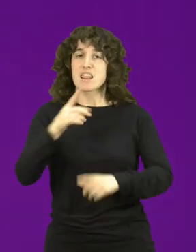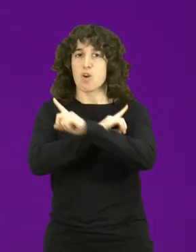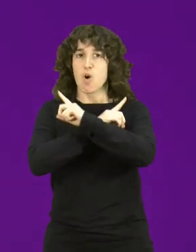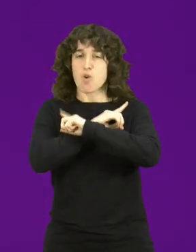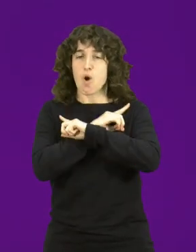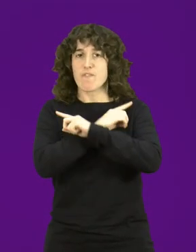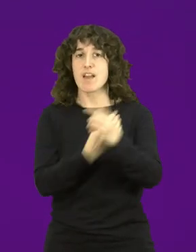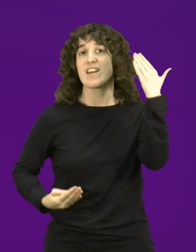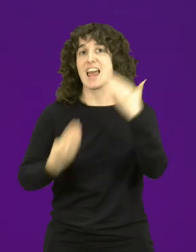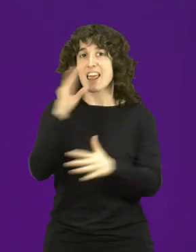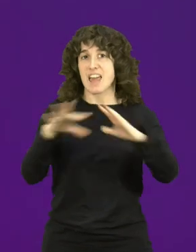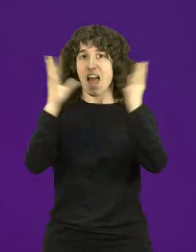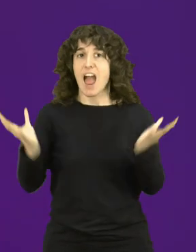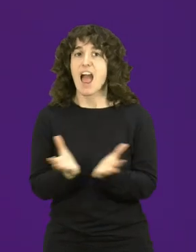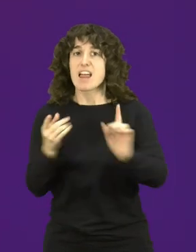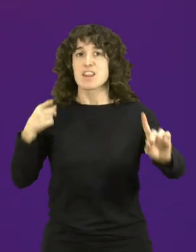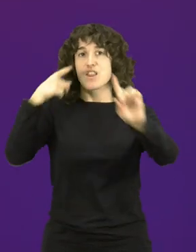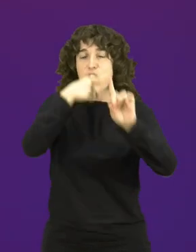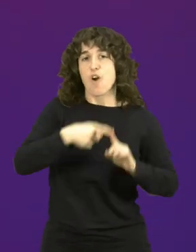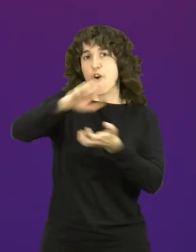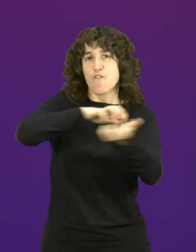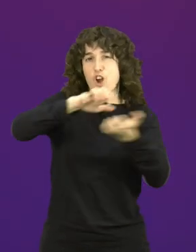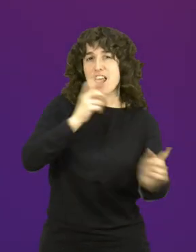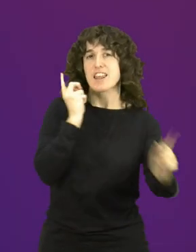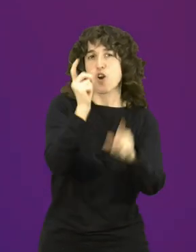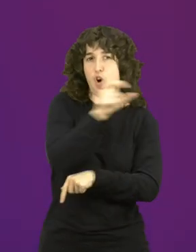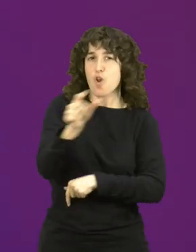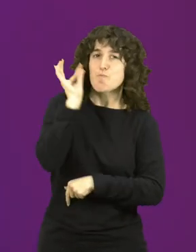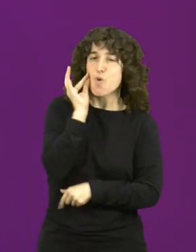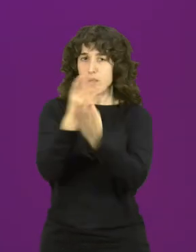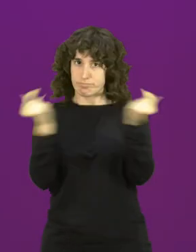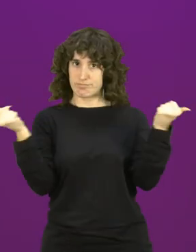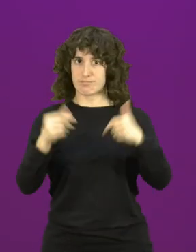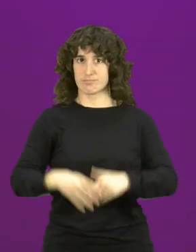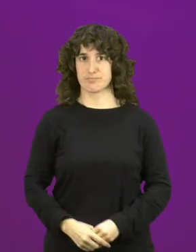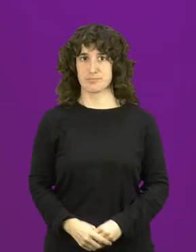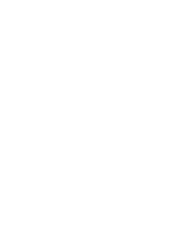25 de noviembre, Día Internacional para la Eliminación de la Violencia contra las Mujeres.